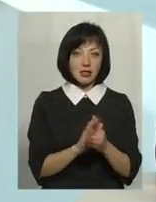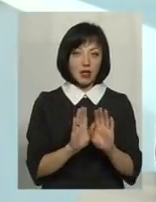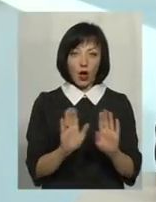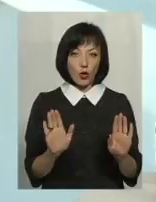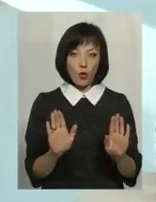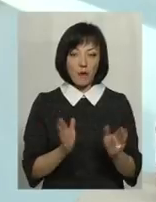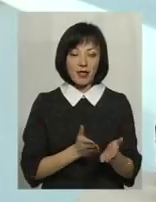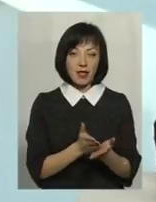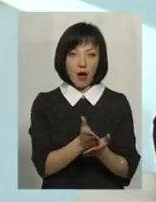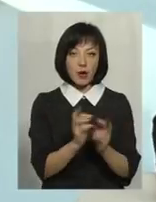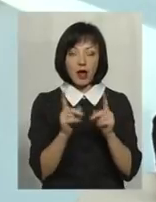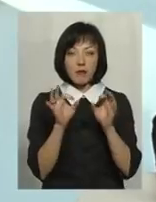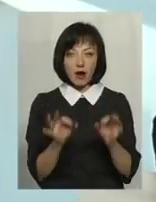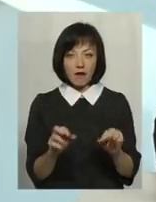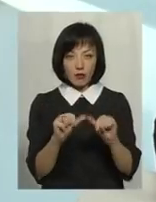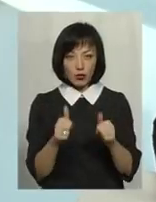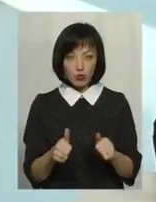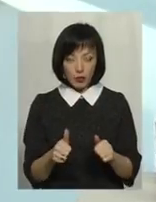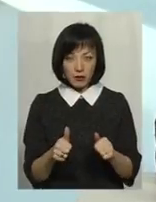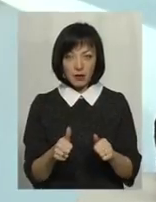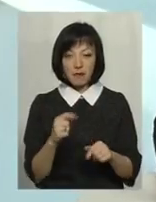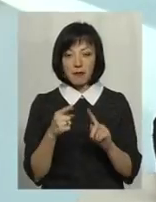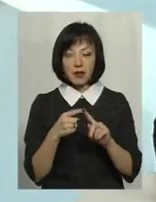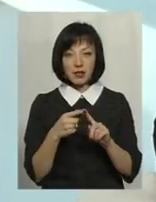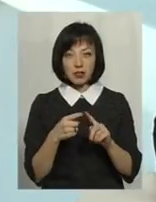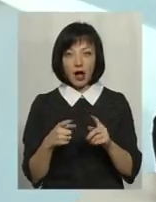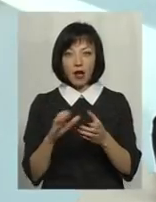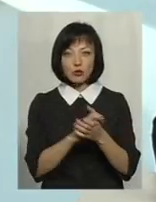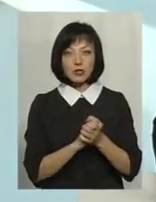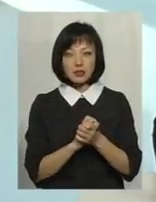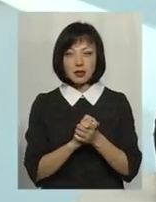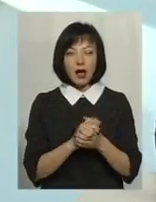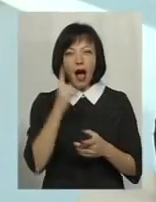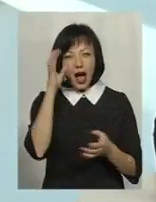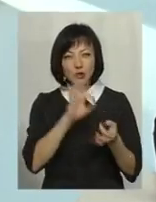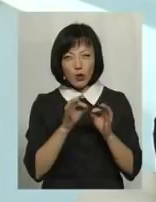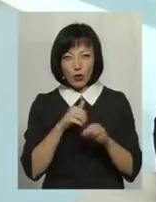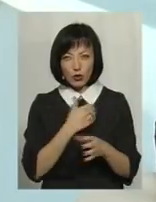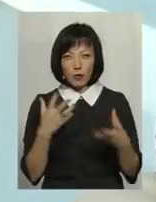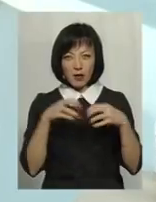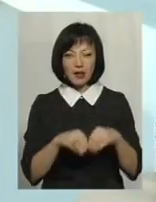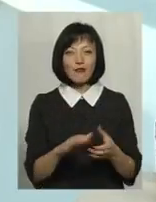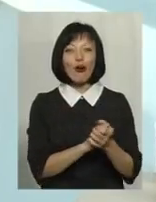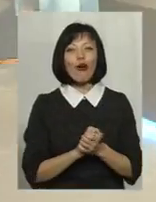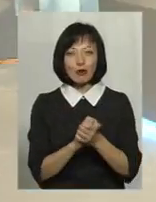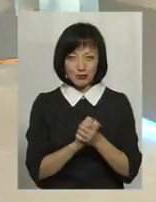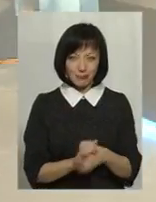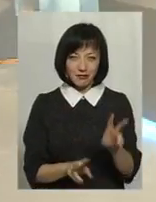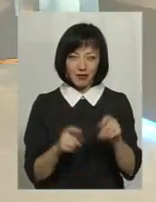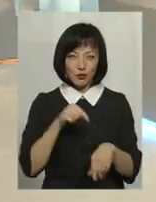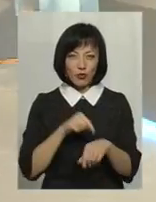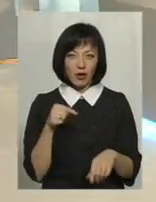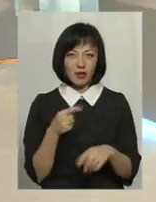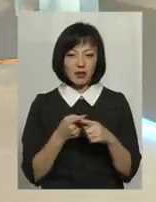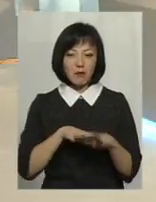напрямок, як це правильно формувати. Тому що перша асоціація, яка у людей викликається, це ви нас хочете об'єднати в колгосп. Тобто вони відчувають якісь